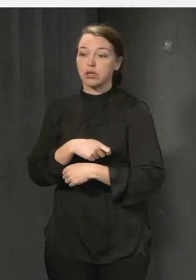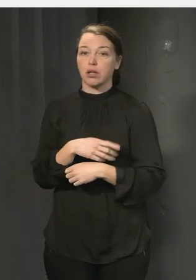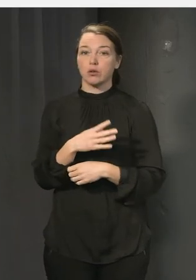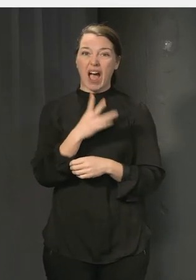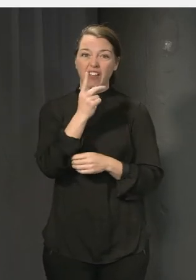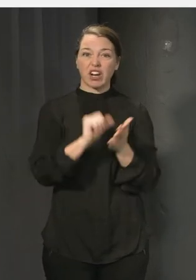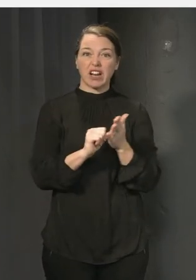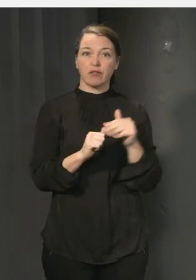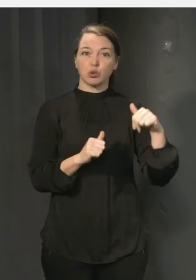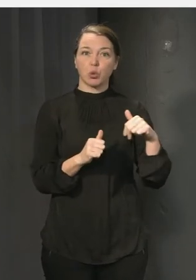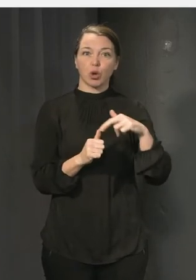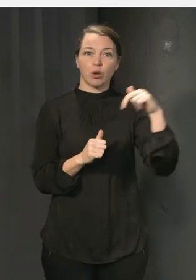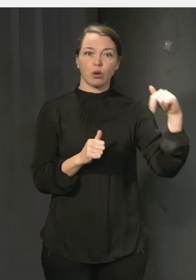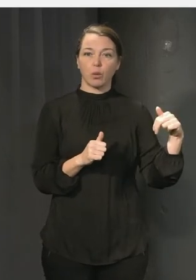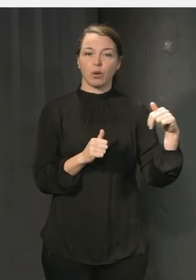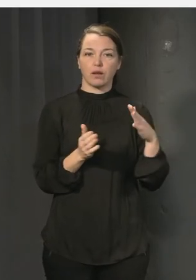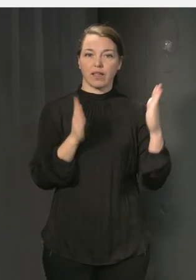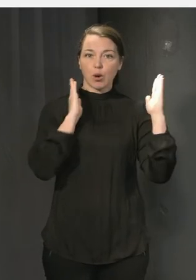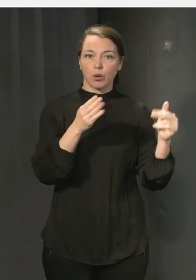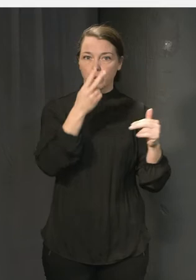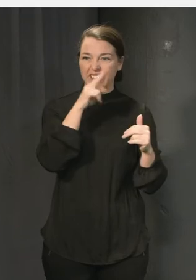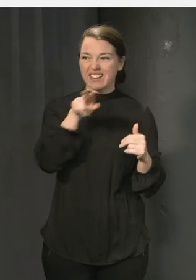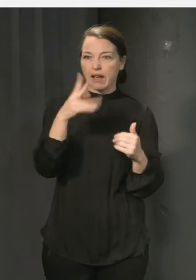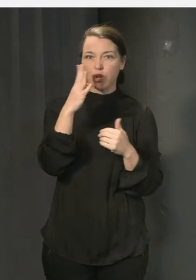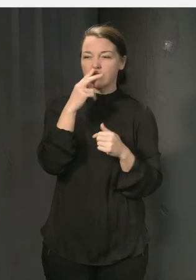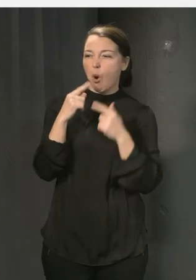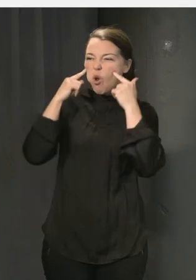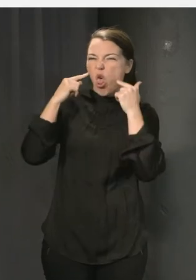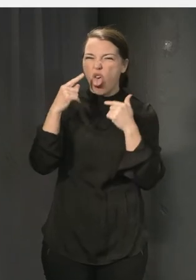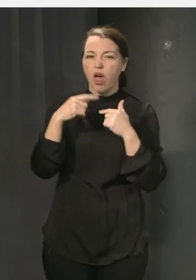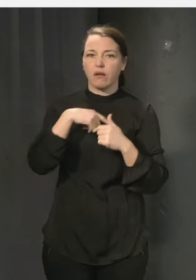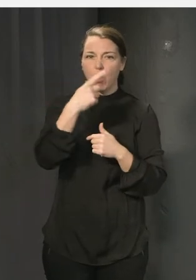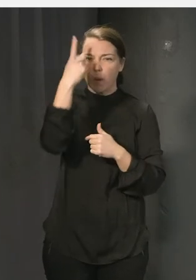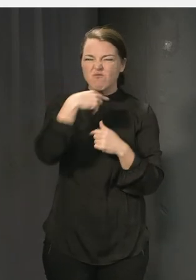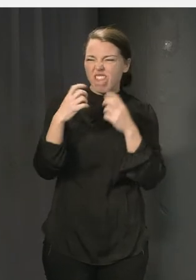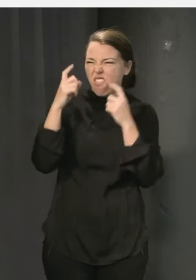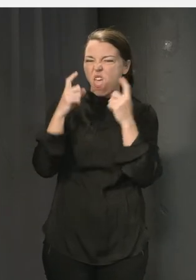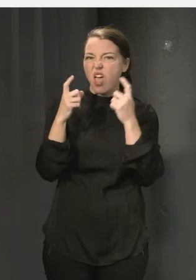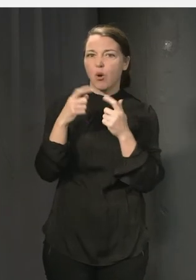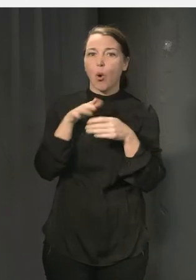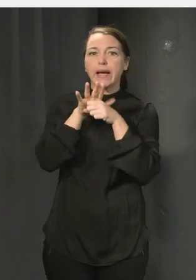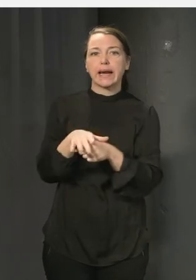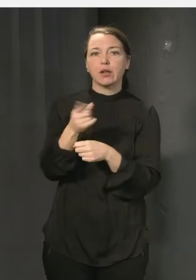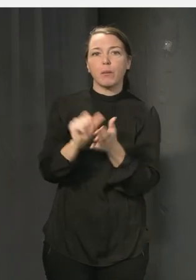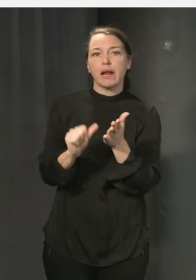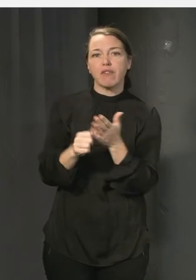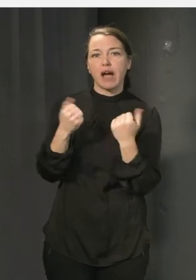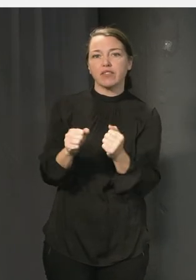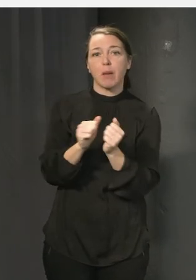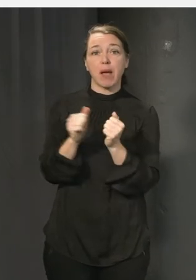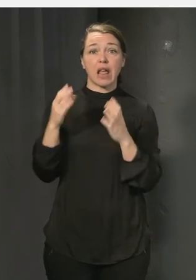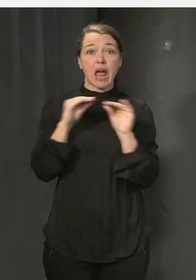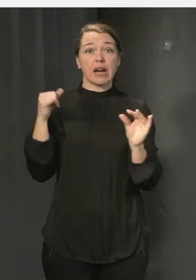miner. Jo, alltså kränkte de väldigt aktivt och de hade just den här upplevelsen att läraren då eller de som var i rummet inte